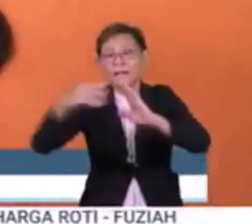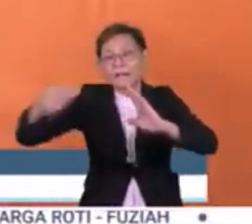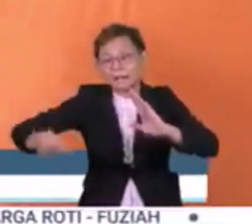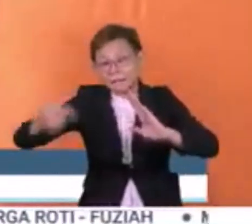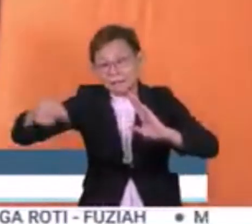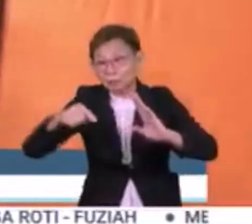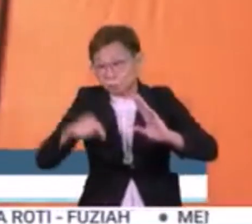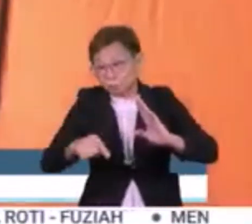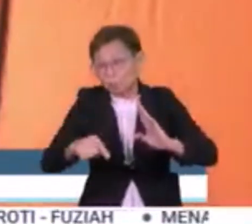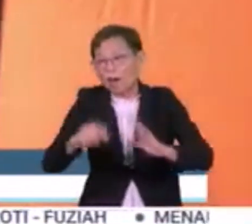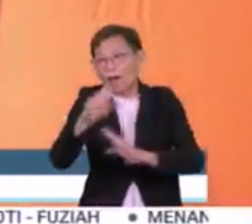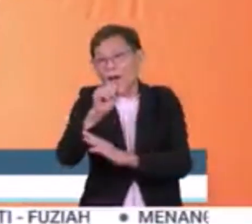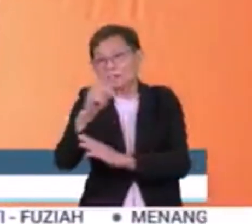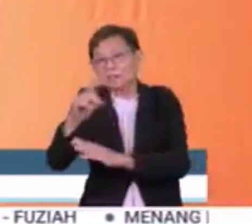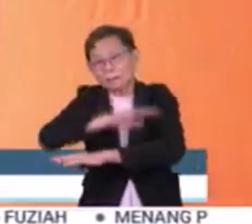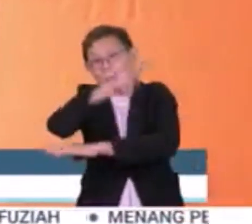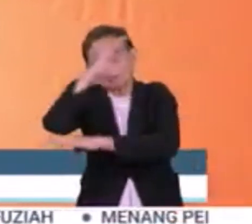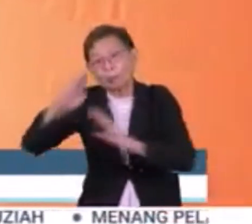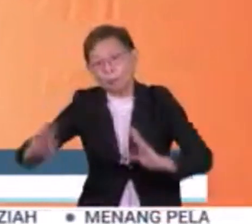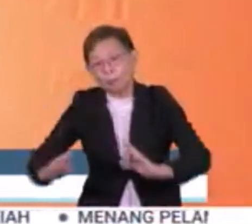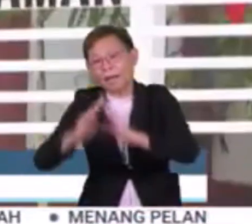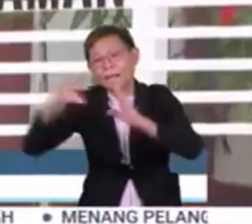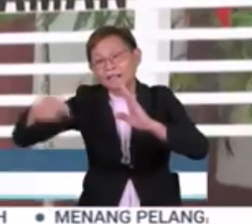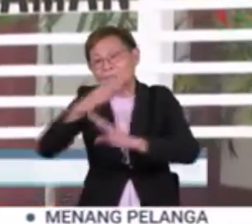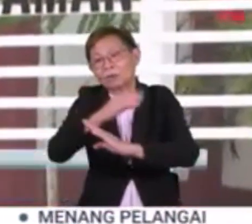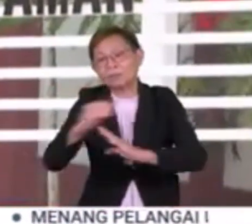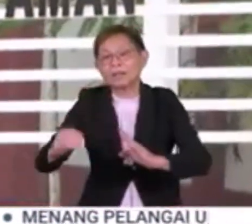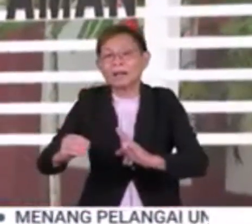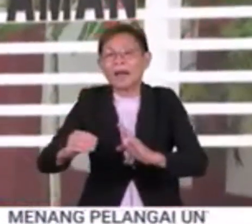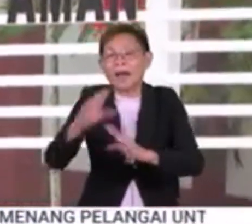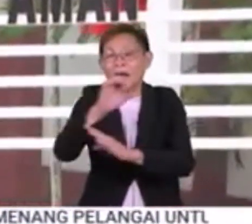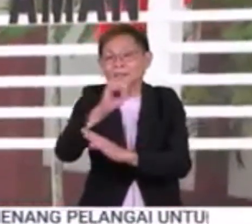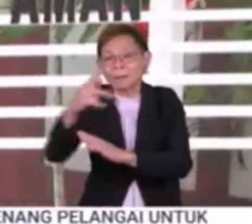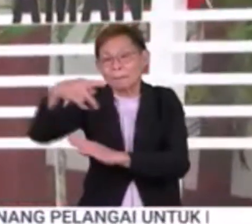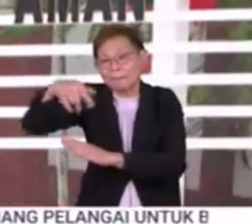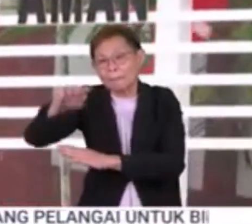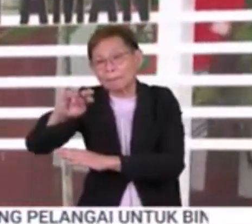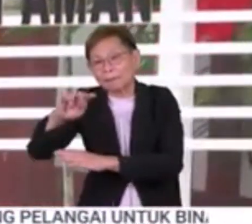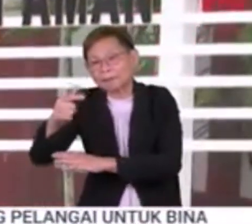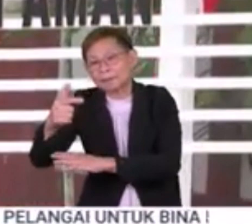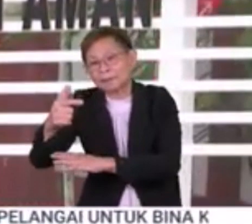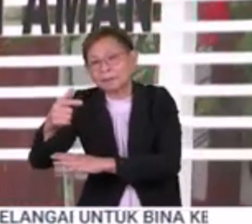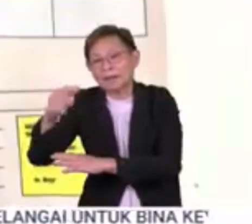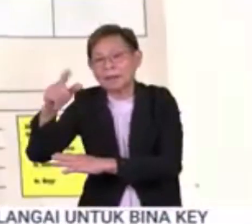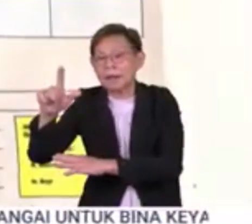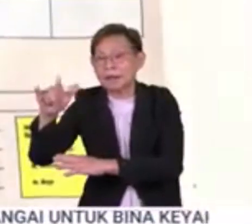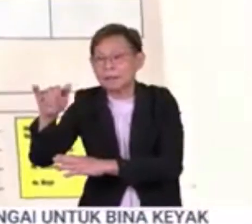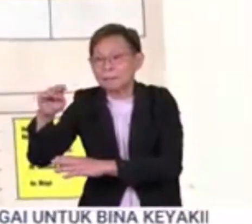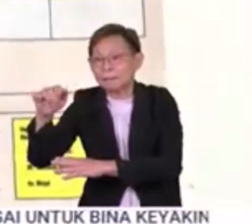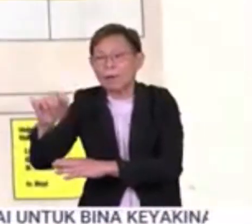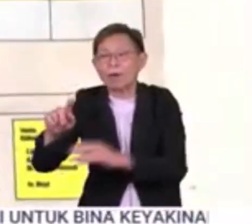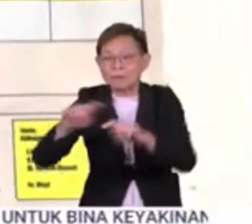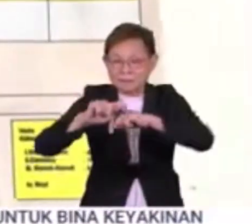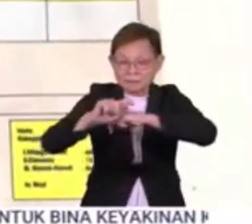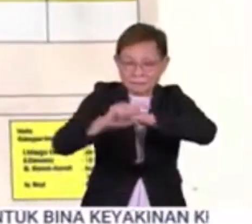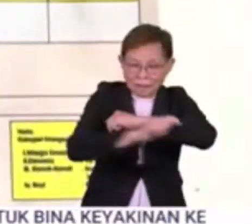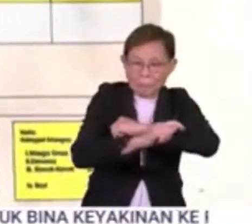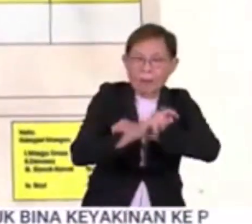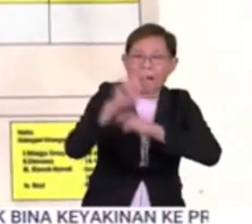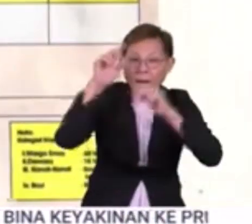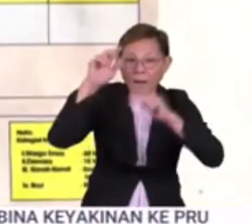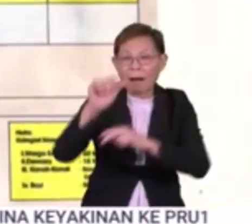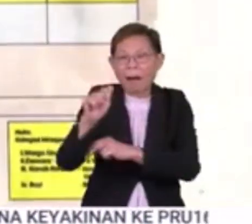Tarbiah Derang, SK Bukit Hijau dan SK Permatang Limau. Daerah Kota Star, PPS SK Taman Aman dan